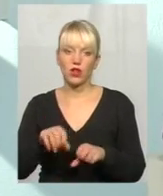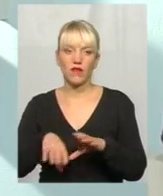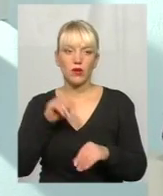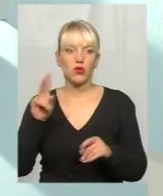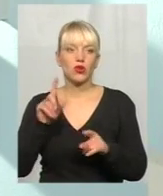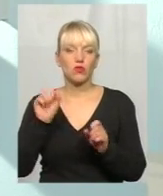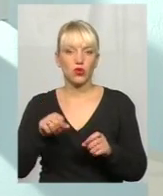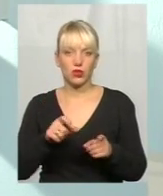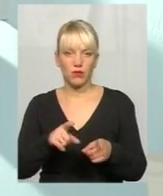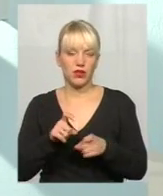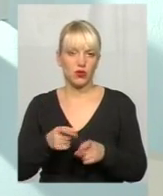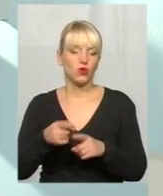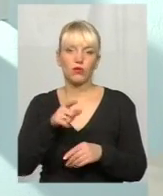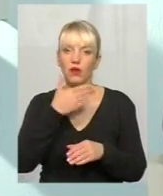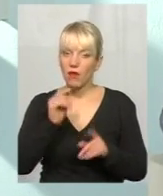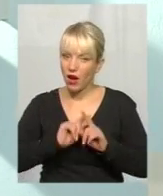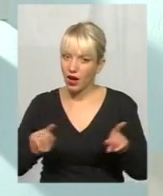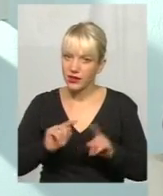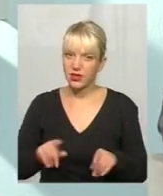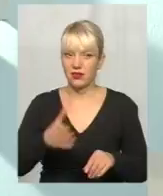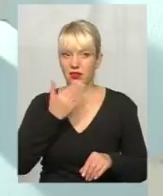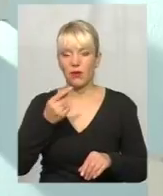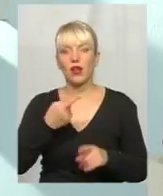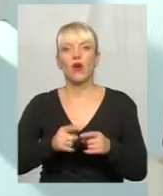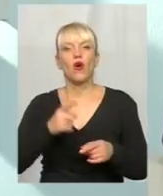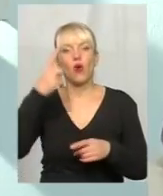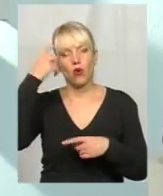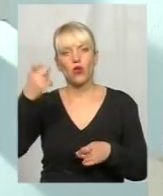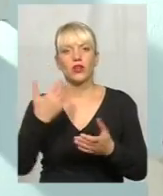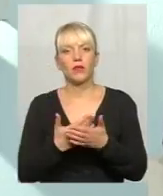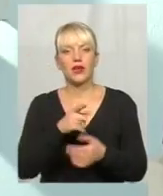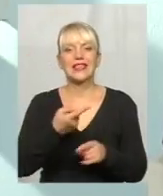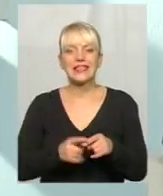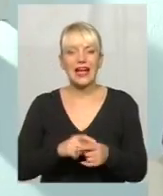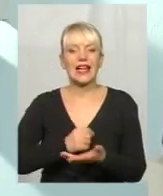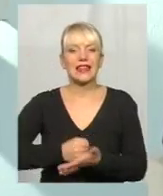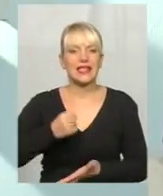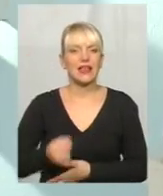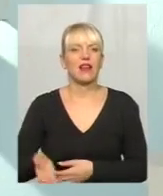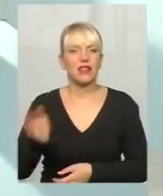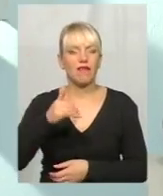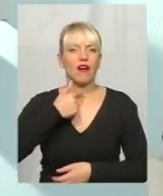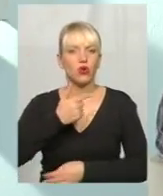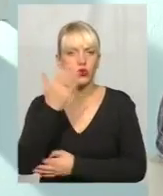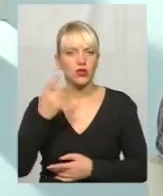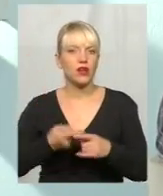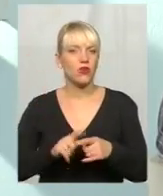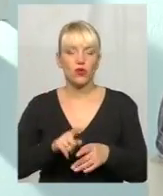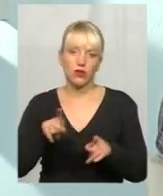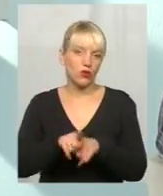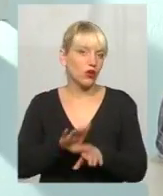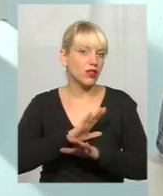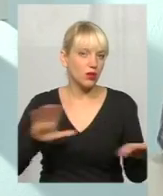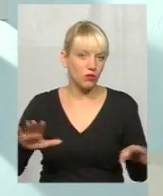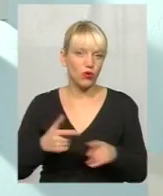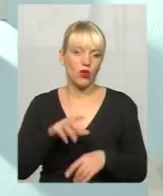яким можна притягнути. Тому що там немає агітації, ніхто не говорить, що це кандидат, голосуйте за нього. Але от такі випадки, якби, були. Тобто, от в Волошинській громаді ми